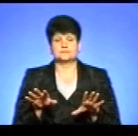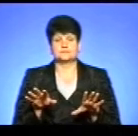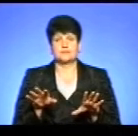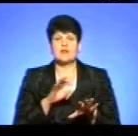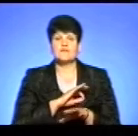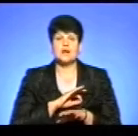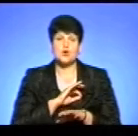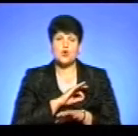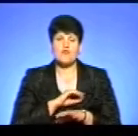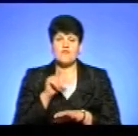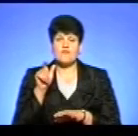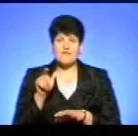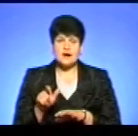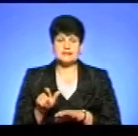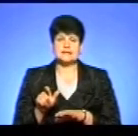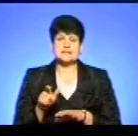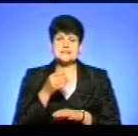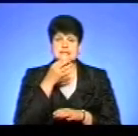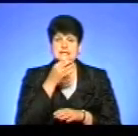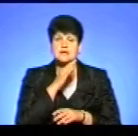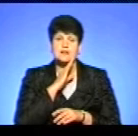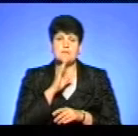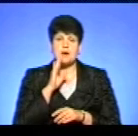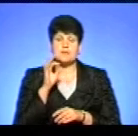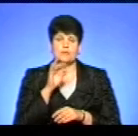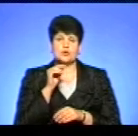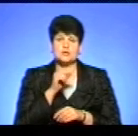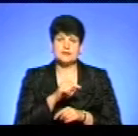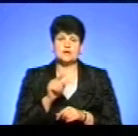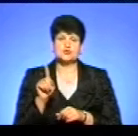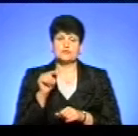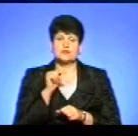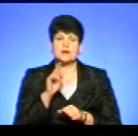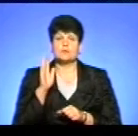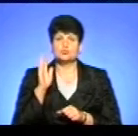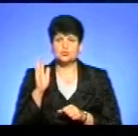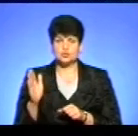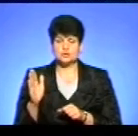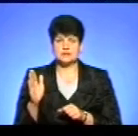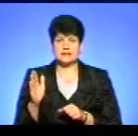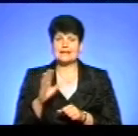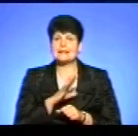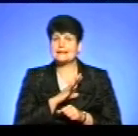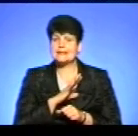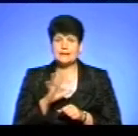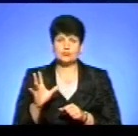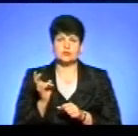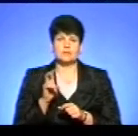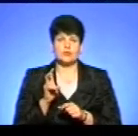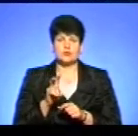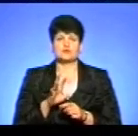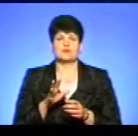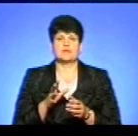Вихователь, з її слів, вона сказала мамі про те, що вона не буде відвідувати, якщо вона не